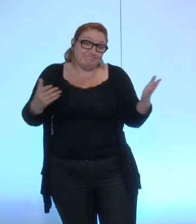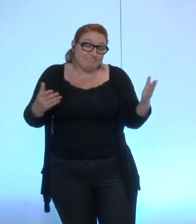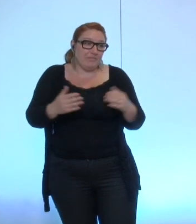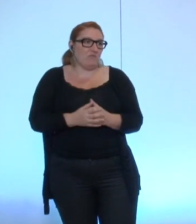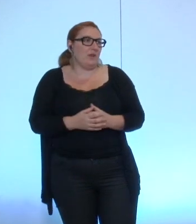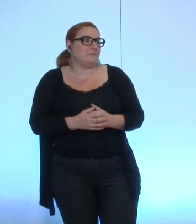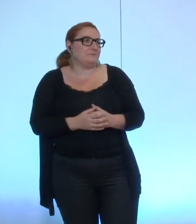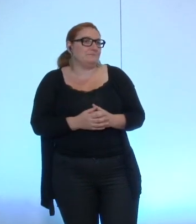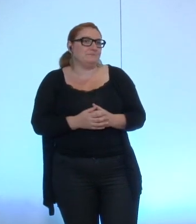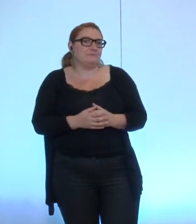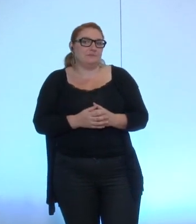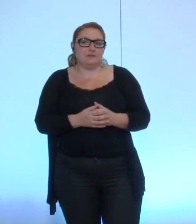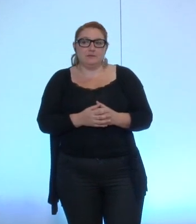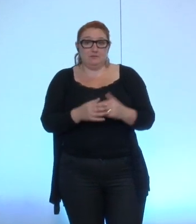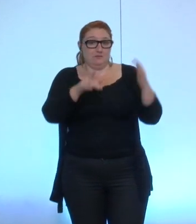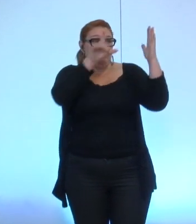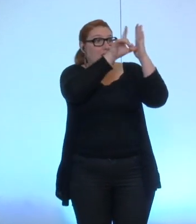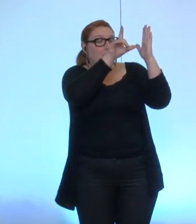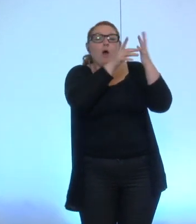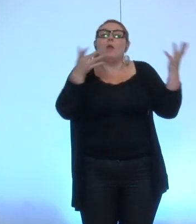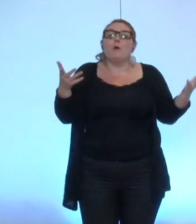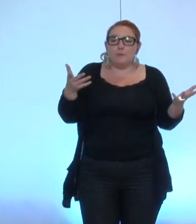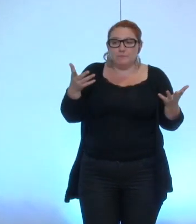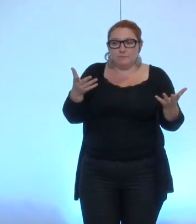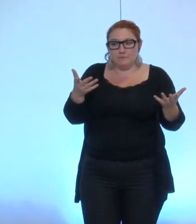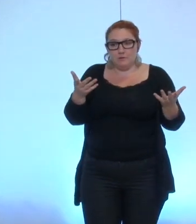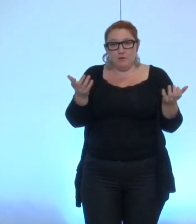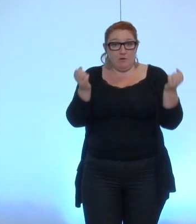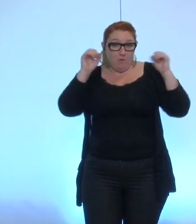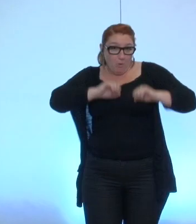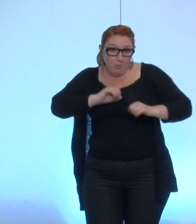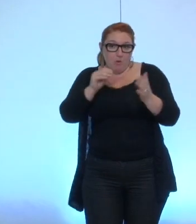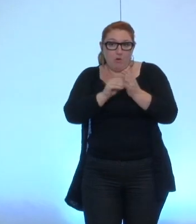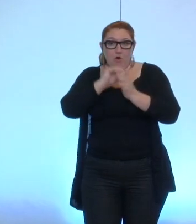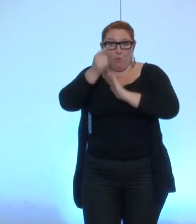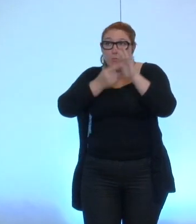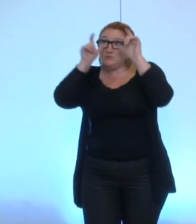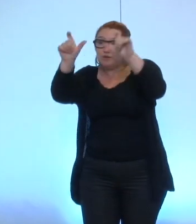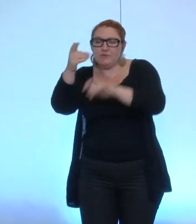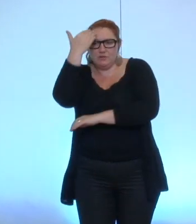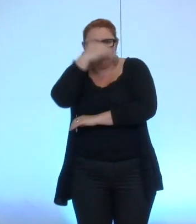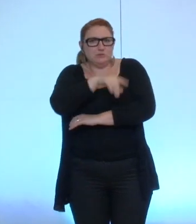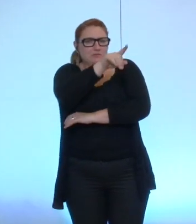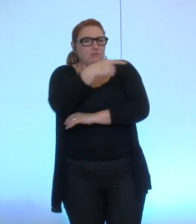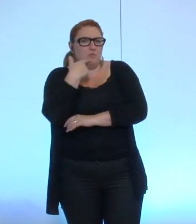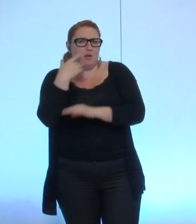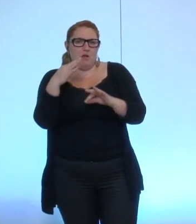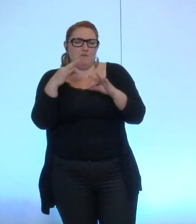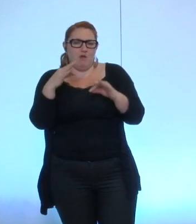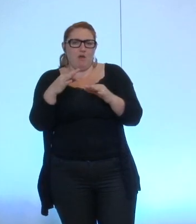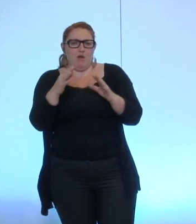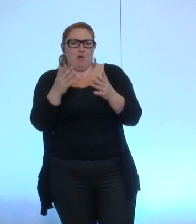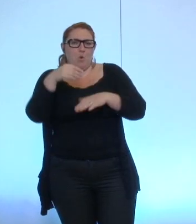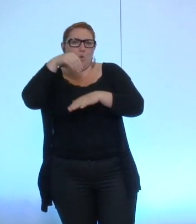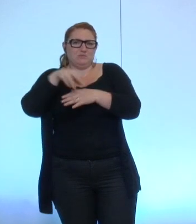voilà l'état du droit alors on peut effectivement de nouveau vérifier les choses donc je sais que vous faites référence aux dispositions du conseil